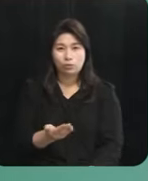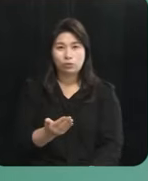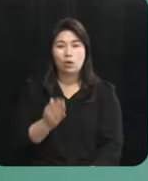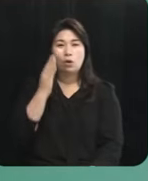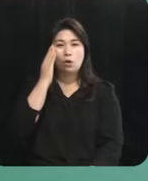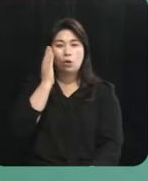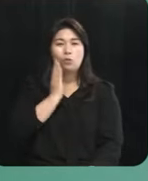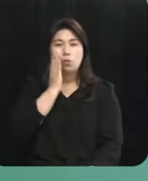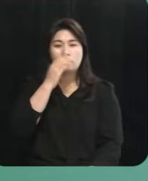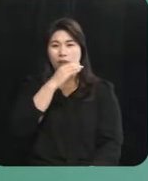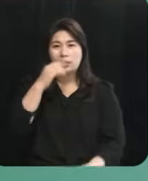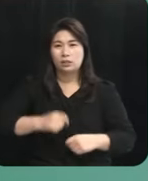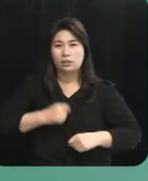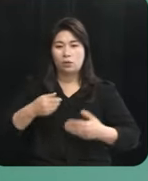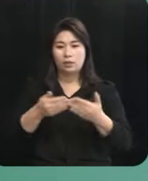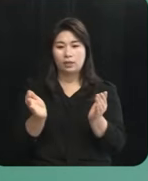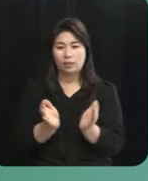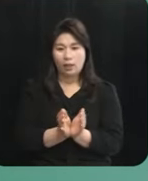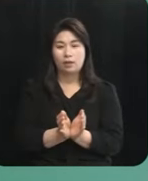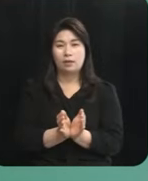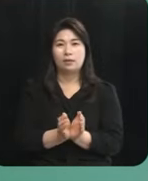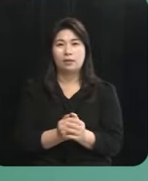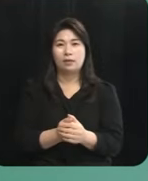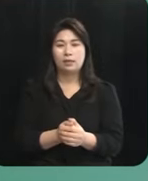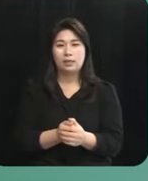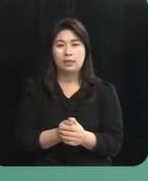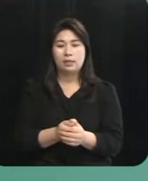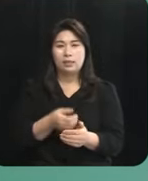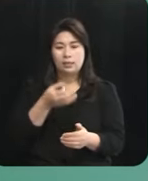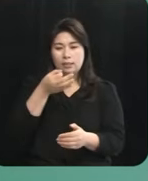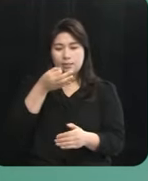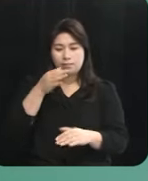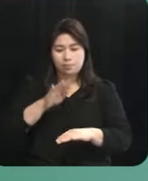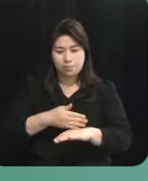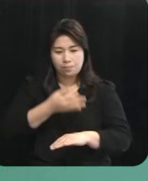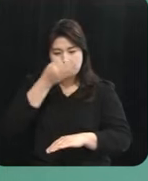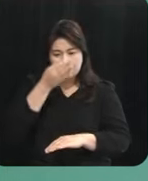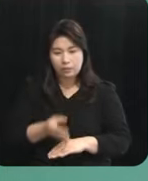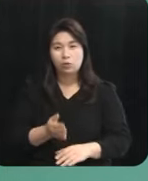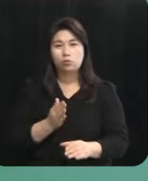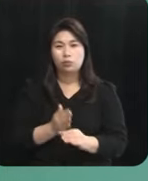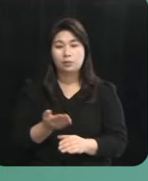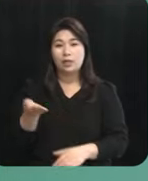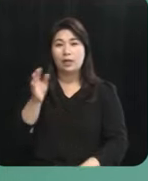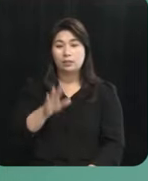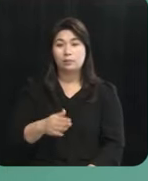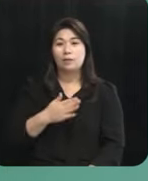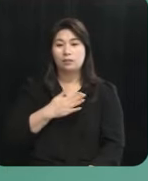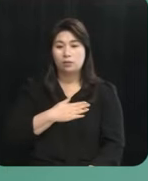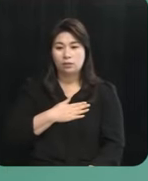녹색 정의당 자거우면 하였습니다 깊은 반성을 하고 있습니다 하지만 저는